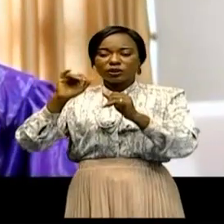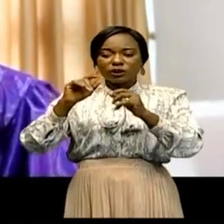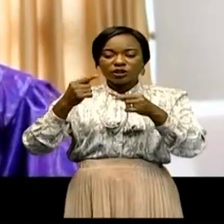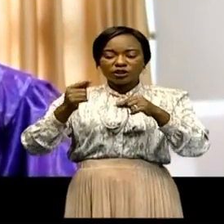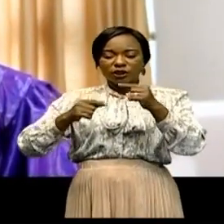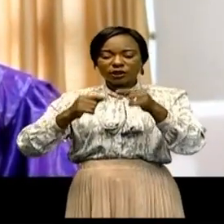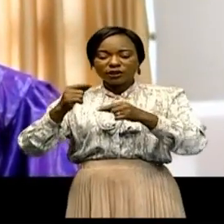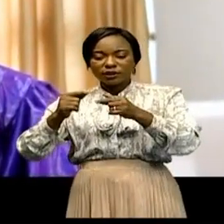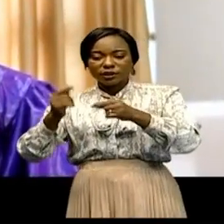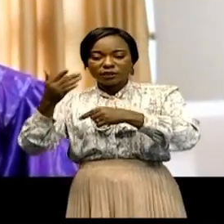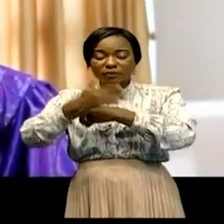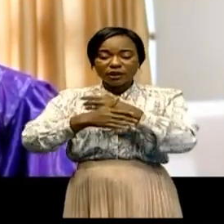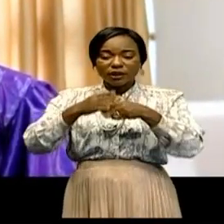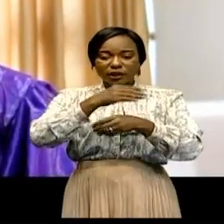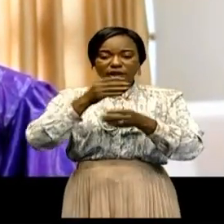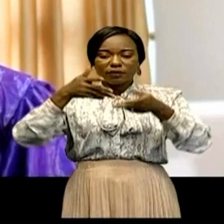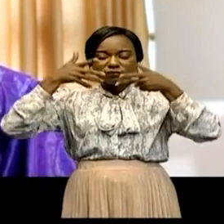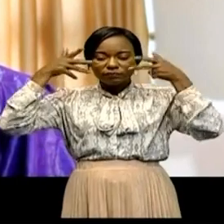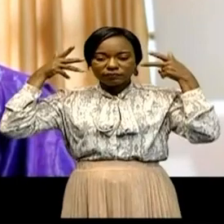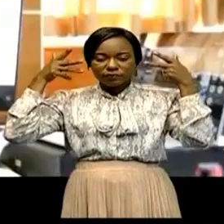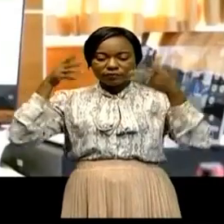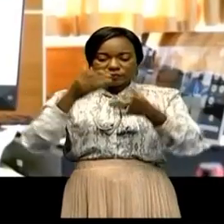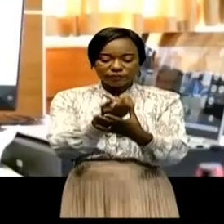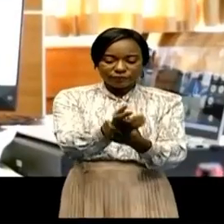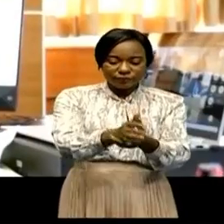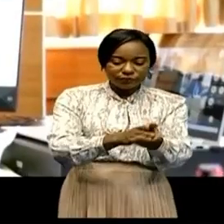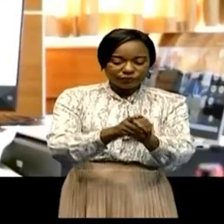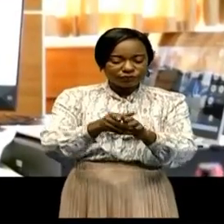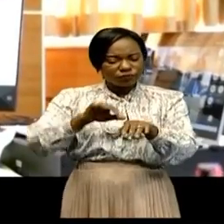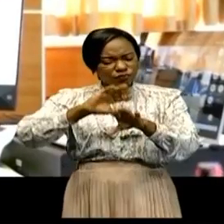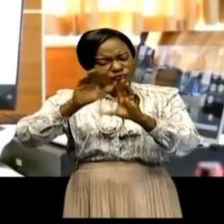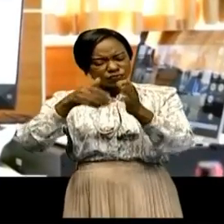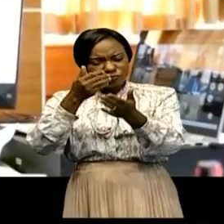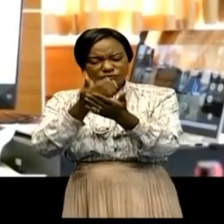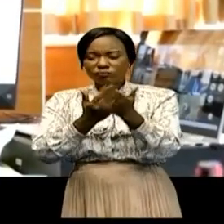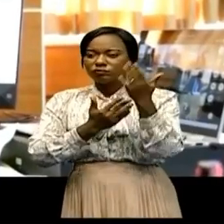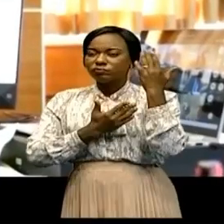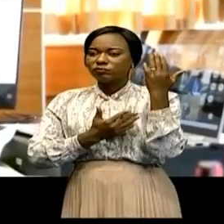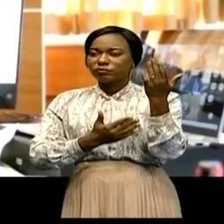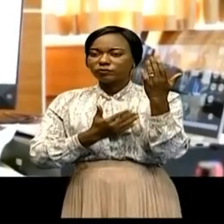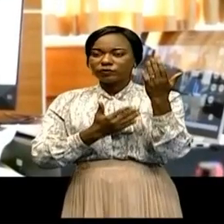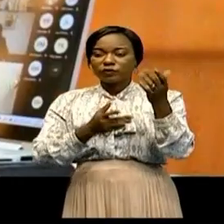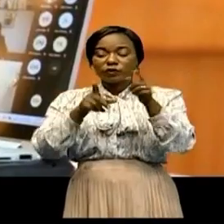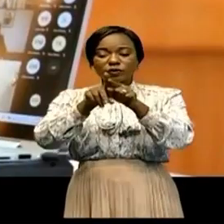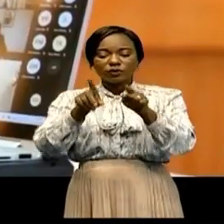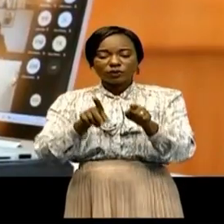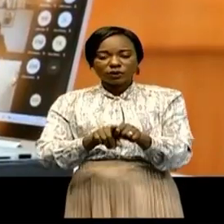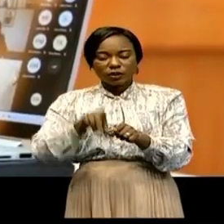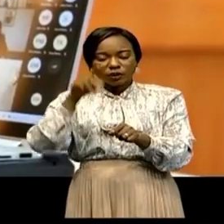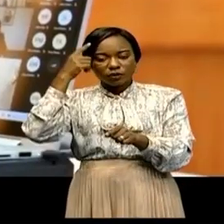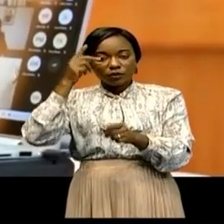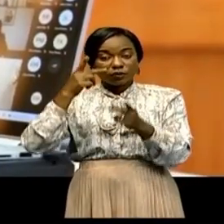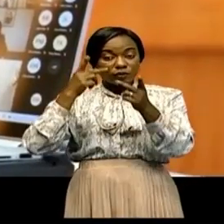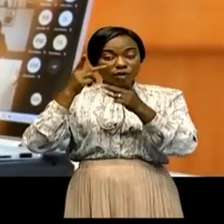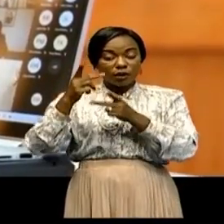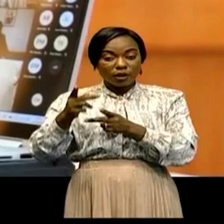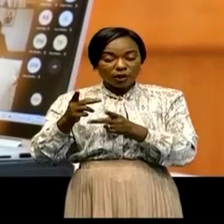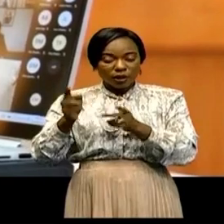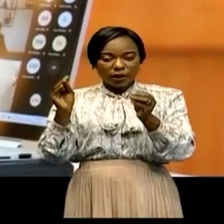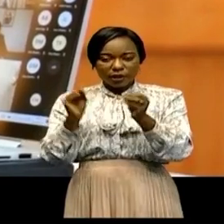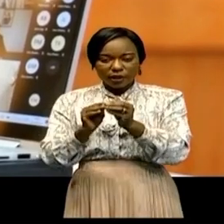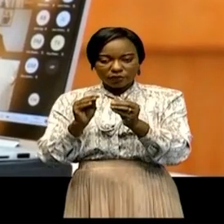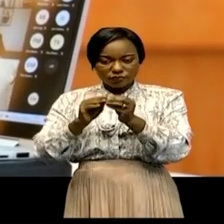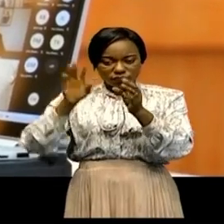lavage de mains, port du masque et distanciation sociale. Ces mesures envisagées feront l'objet d'une réunion